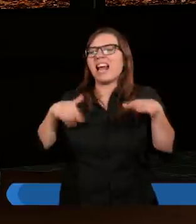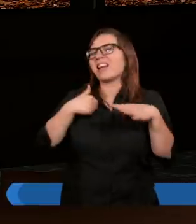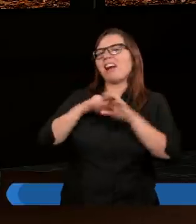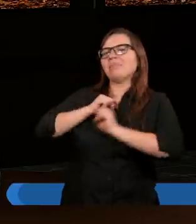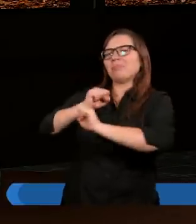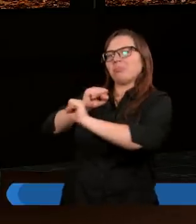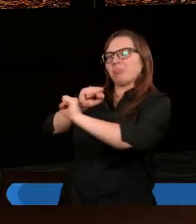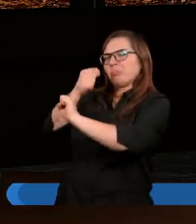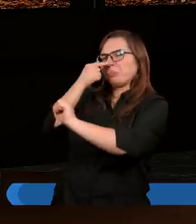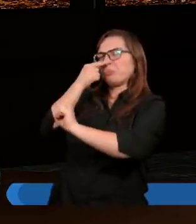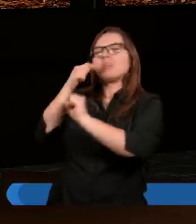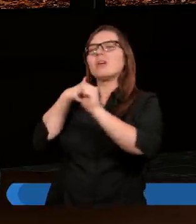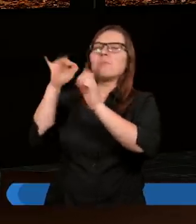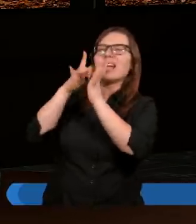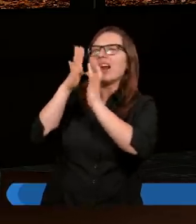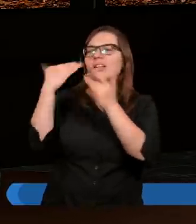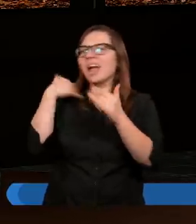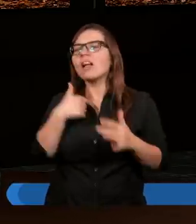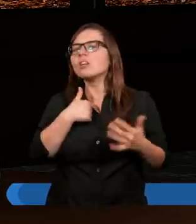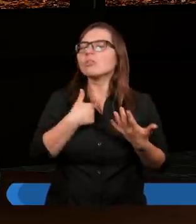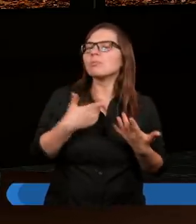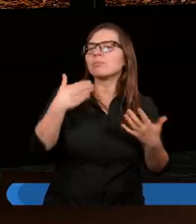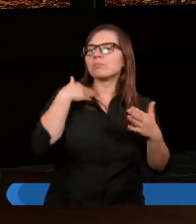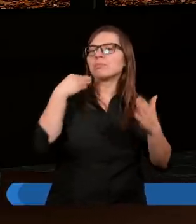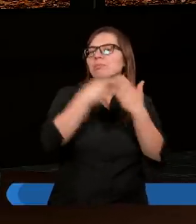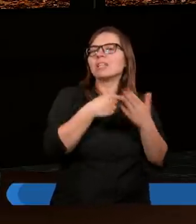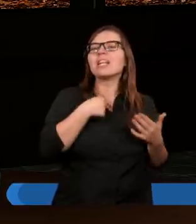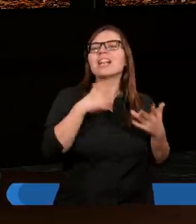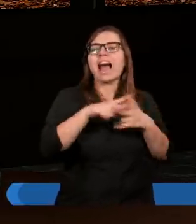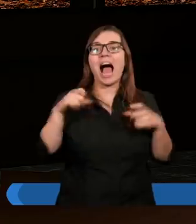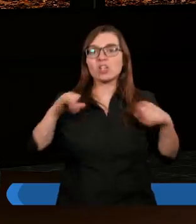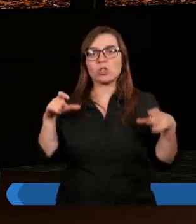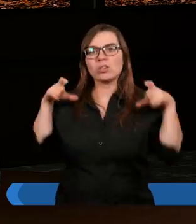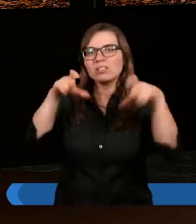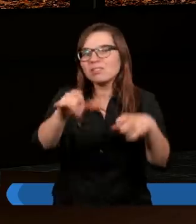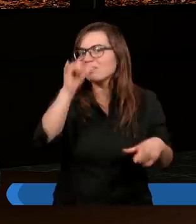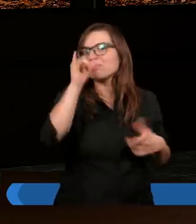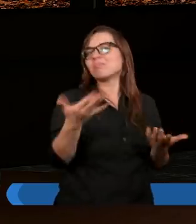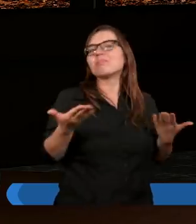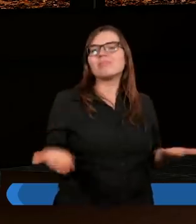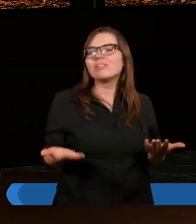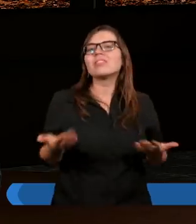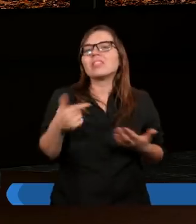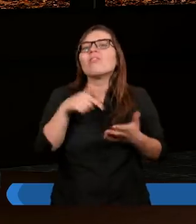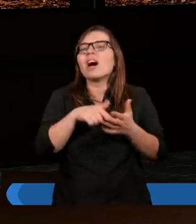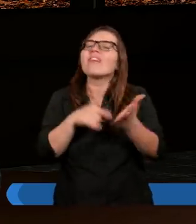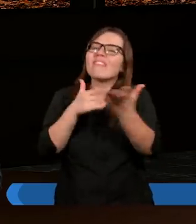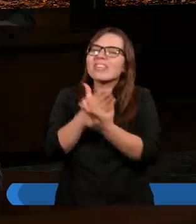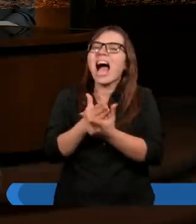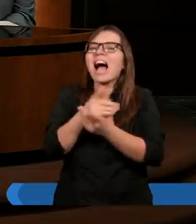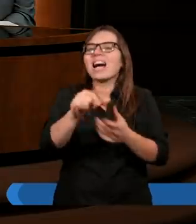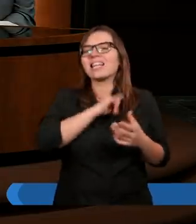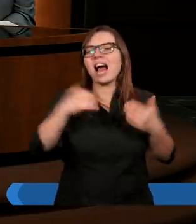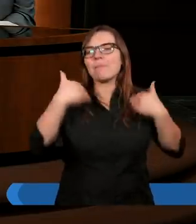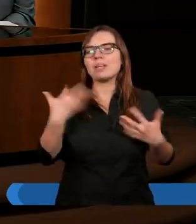przyjmę tej sprawiedliwości Jezusa Chrystusa, Bóg mi jej na siłę nie da. Dziękuję bardzo. I to jest wiara w tym momencie.